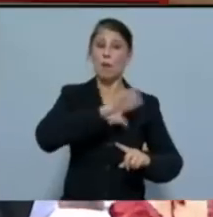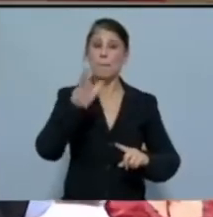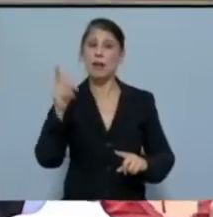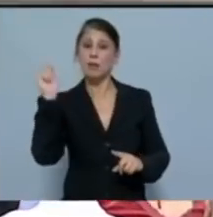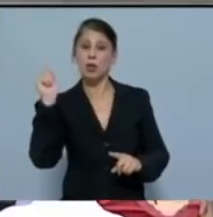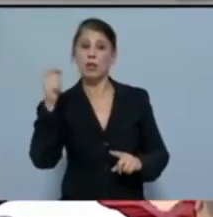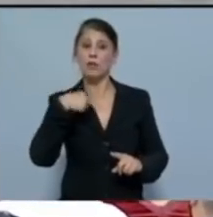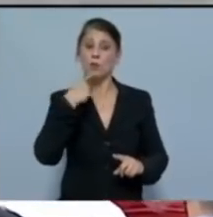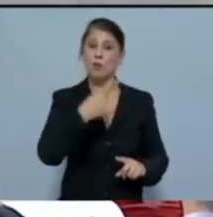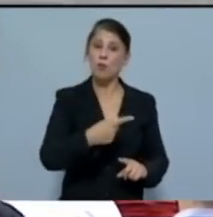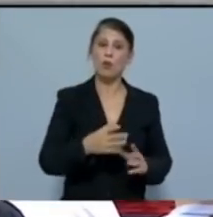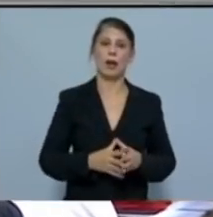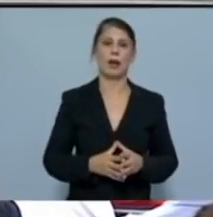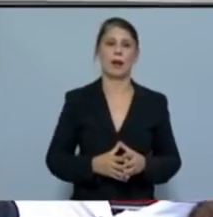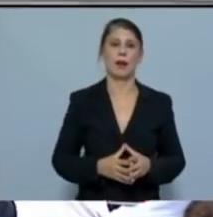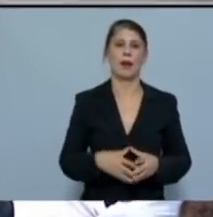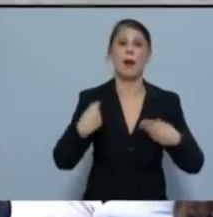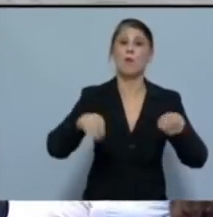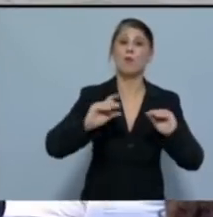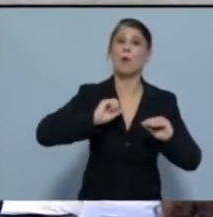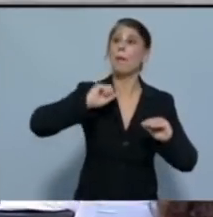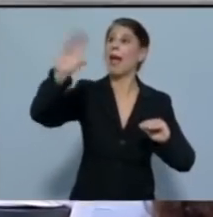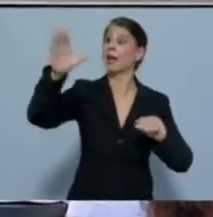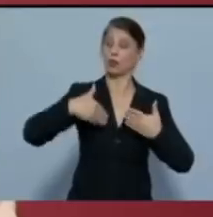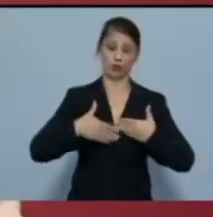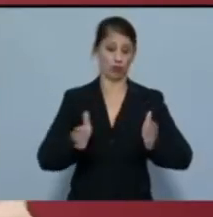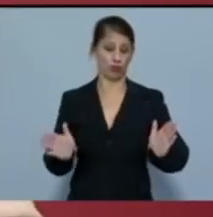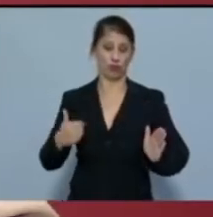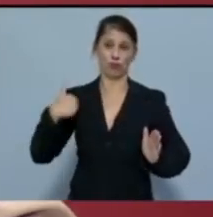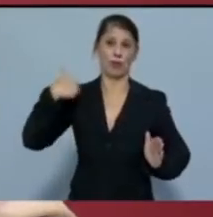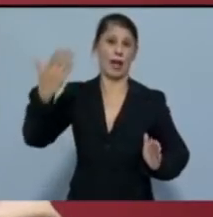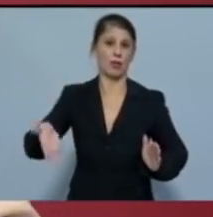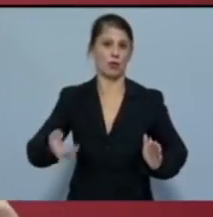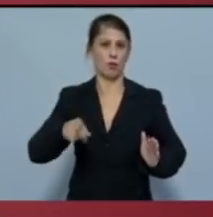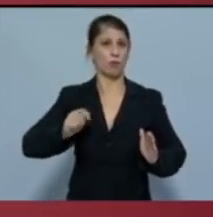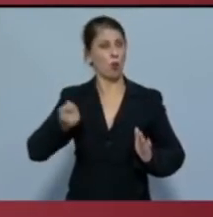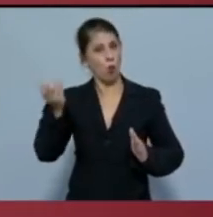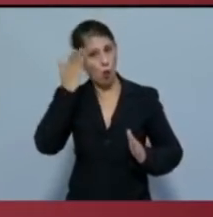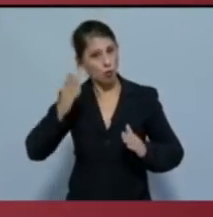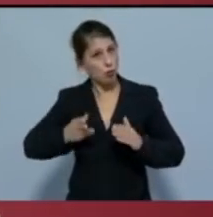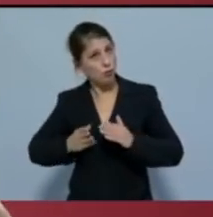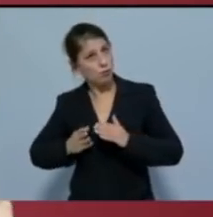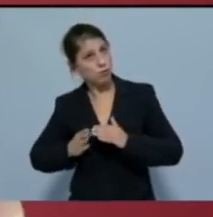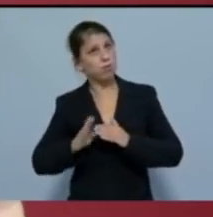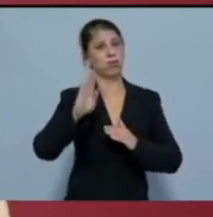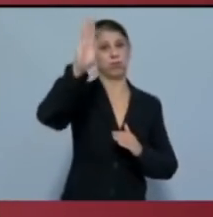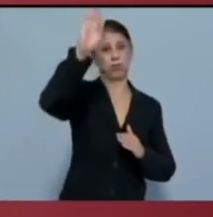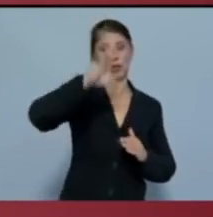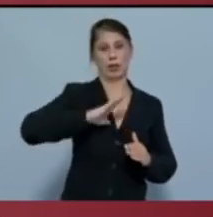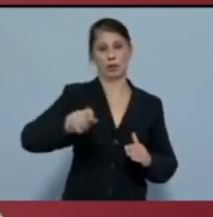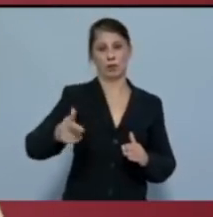της λεγόμενης εξωστρέφειας που εκτινάσει το κόστος για το λαό σε όλα αυτά που ξαφνικά